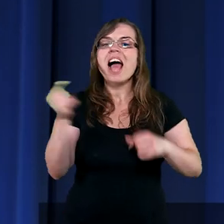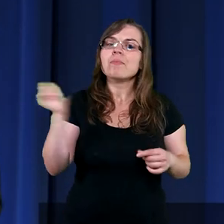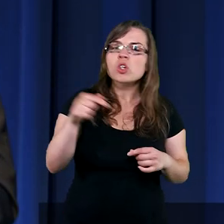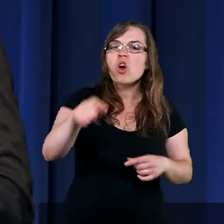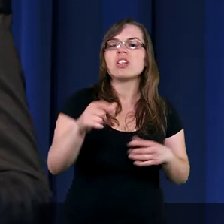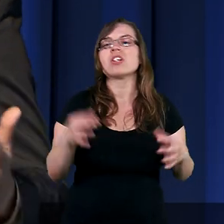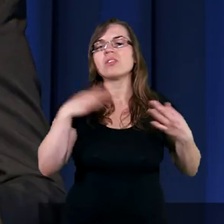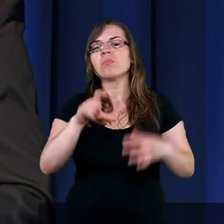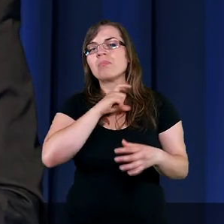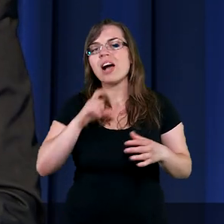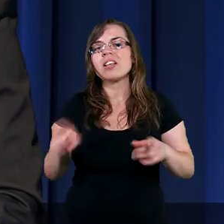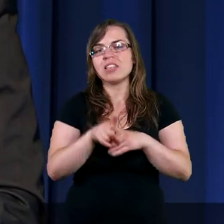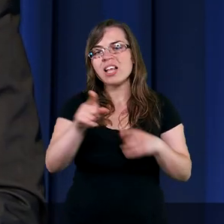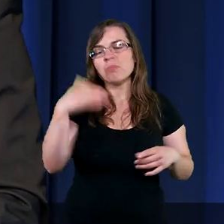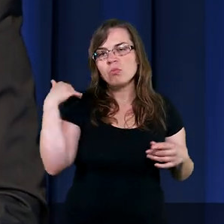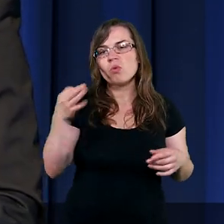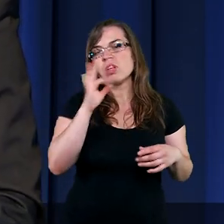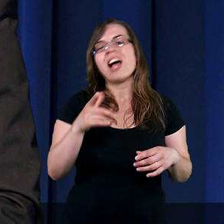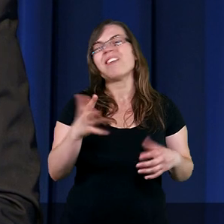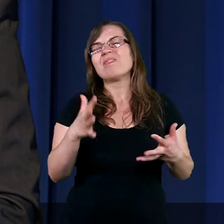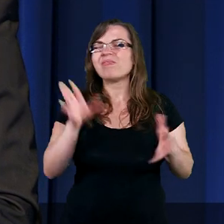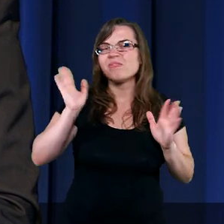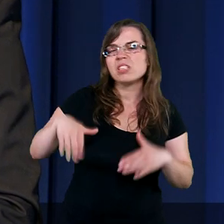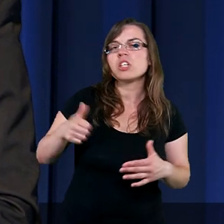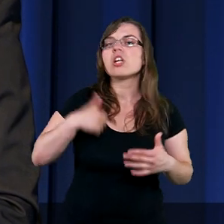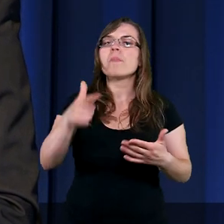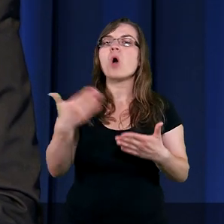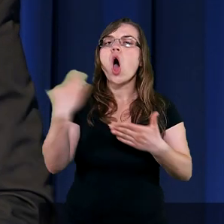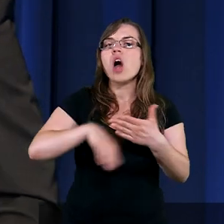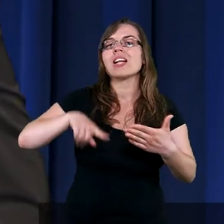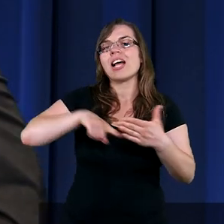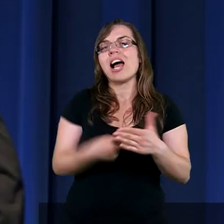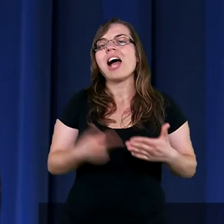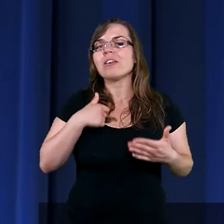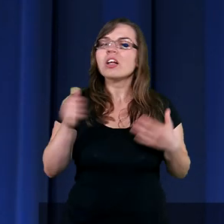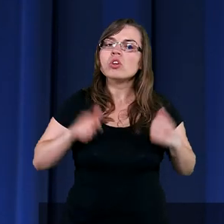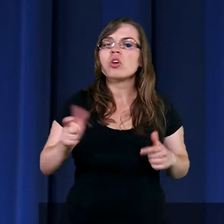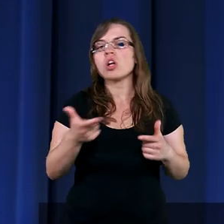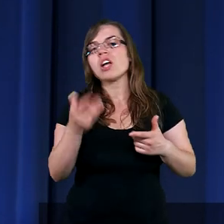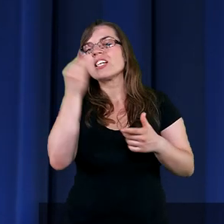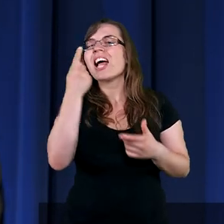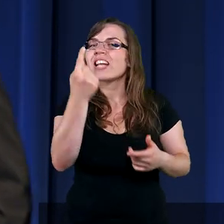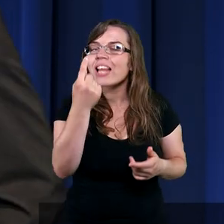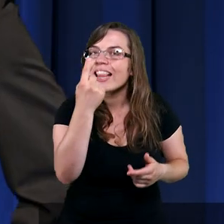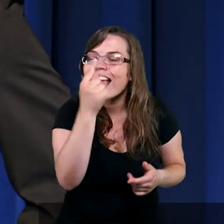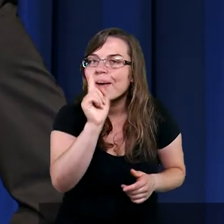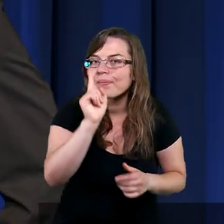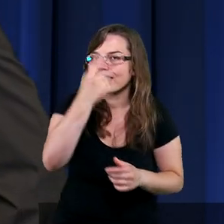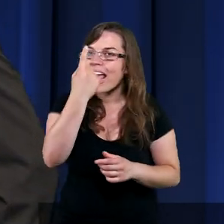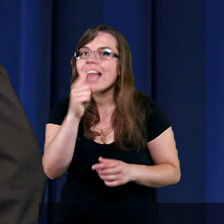przychodzę. Pastorze, to by była dobra suknia na ten ostatni raz. I jeszcze, jeszcze tylko jedna rzecz.